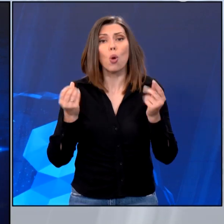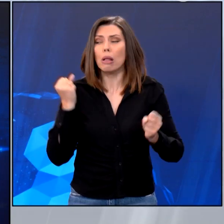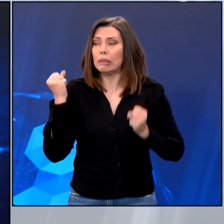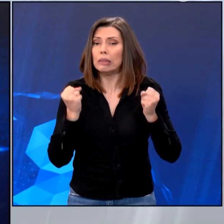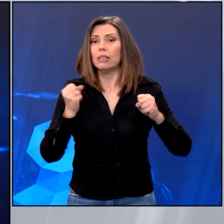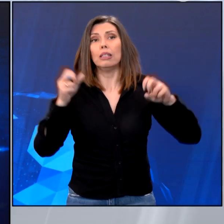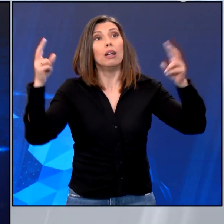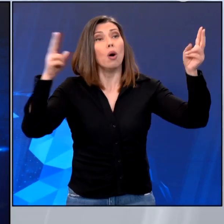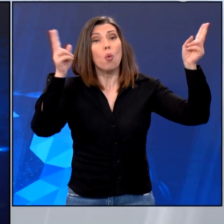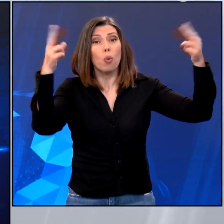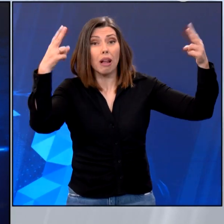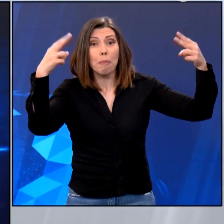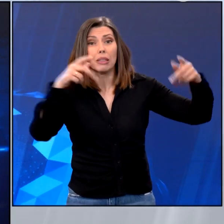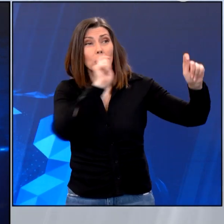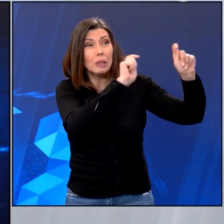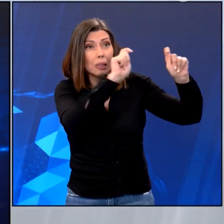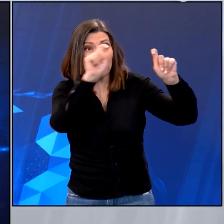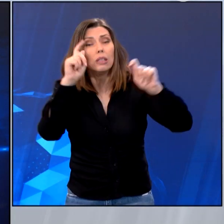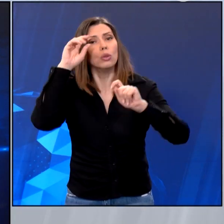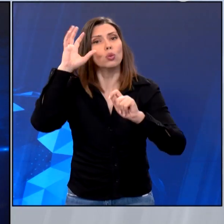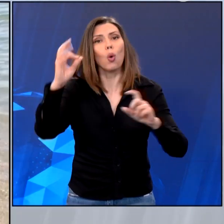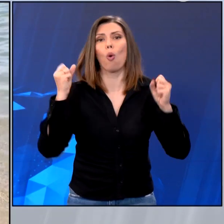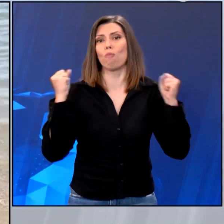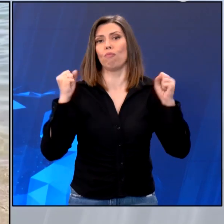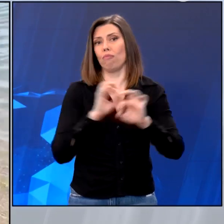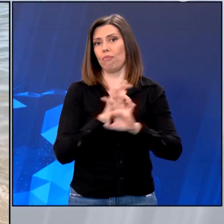μια διαδικασία απαραίτητη για την προστασία της υγείας.